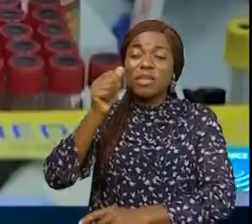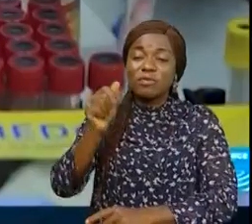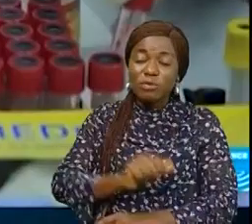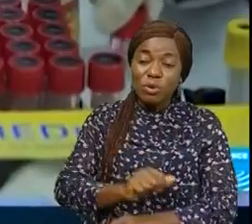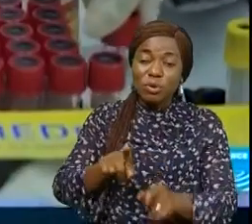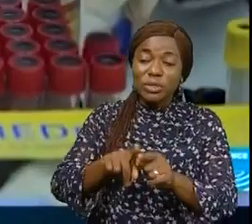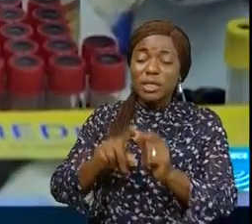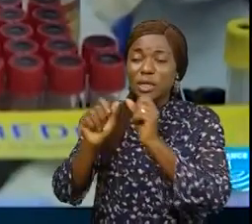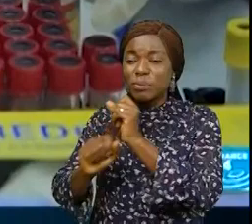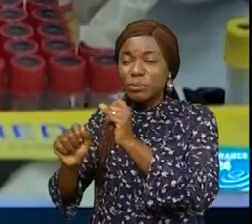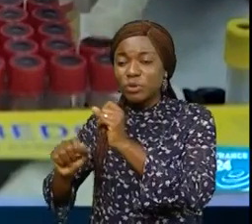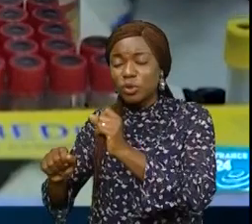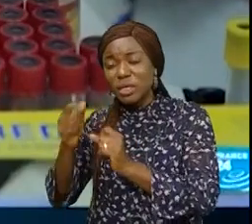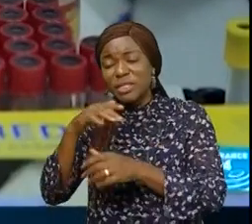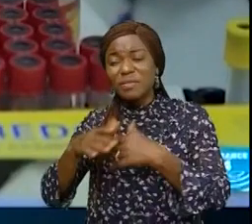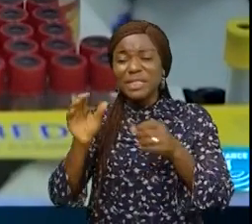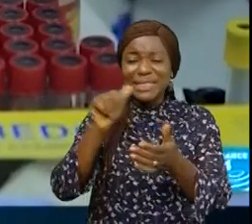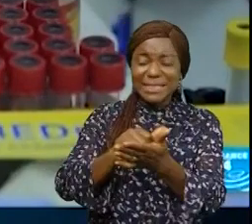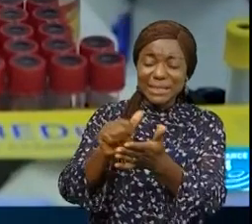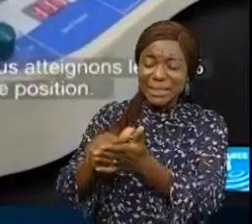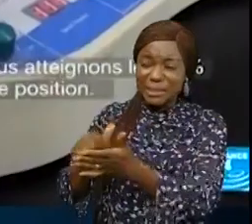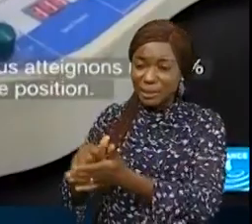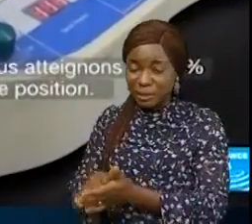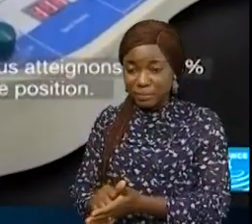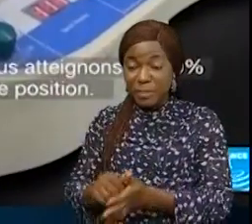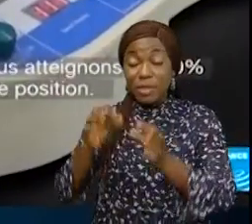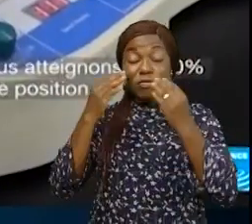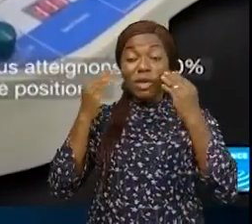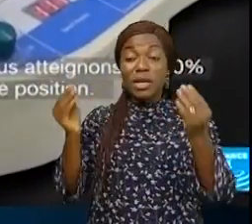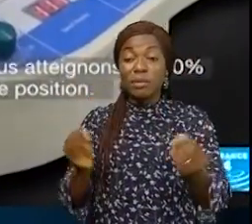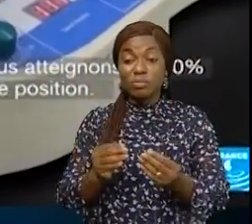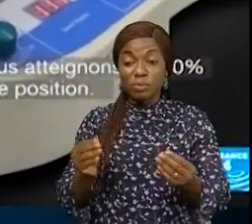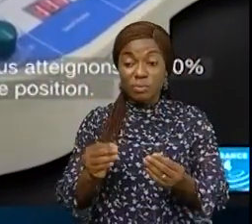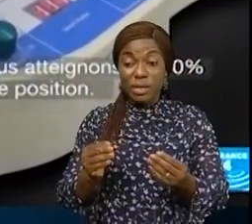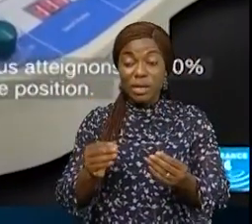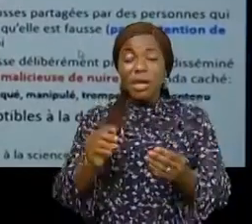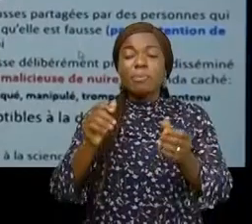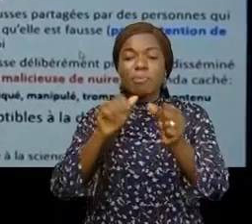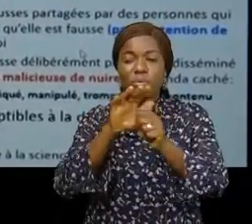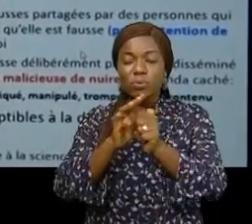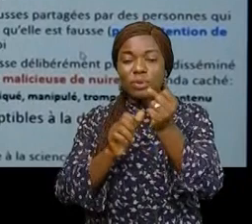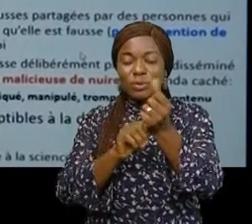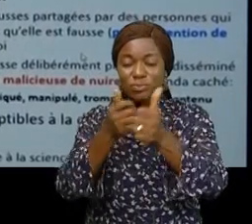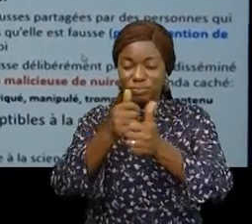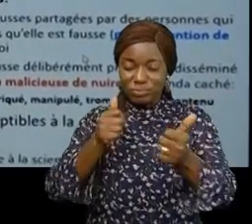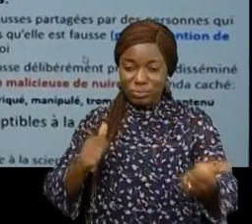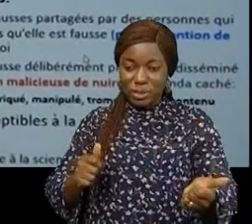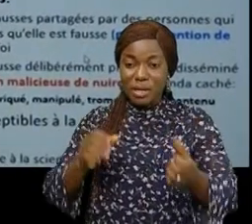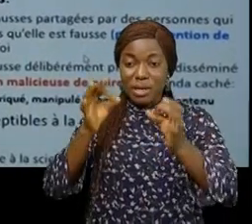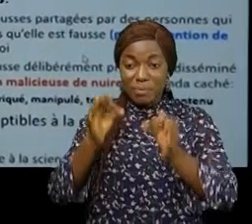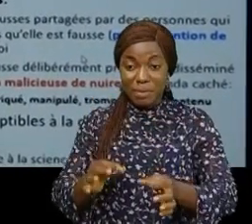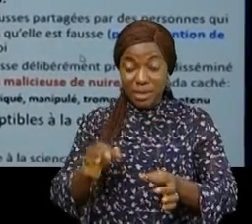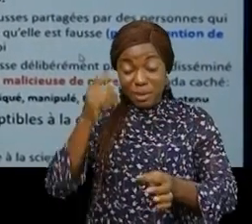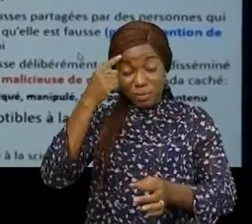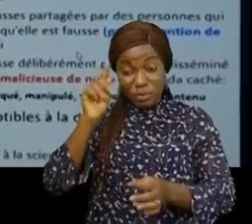promotion des effets secondaires du vaccin AstraZeneca. Créer ainsi un climat de méfiance pour assurer l'immunité collective